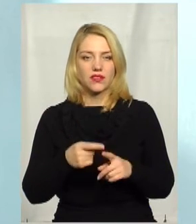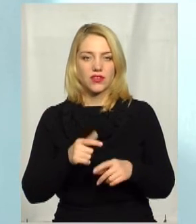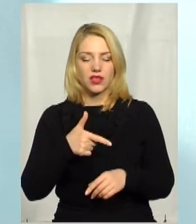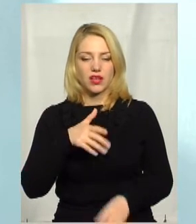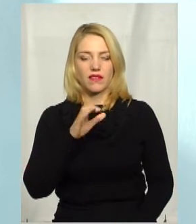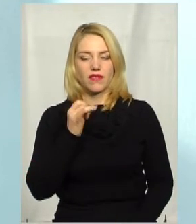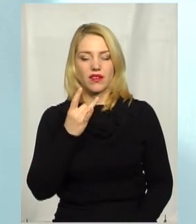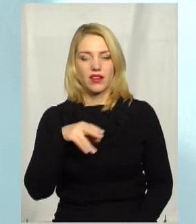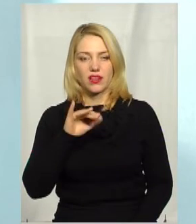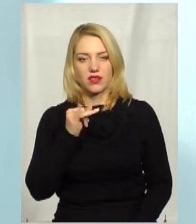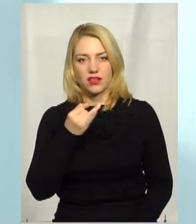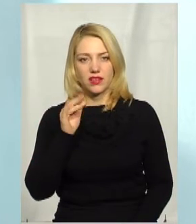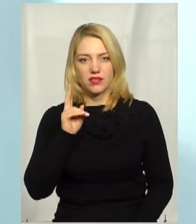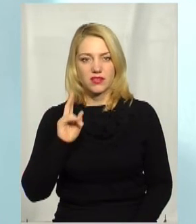Гвардійському,